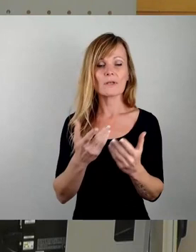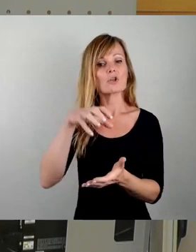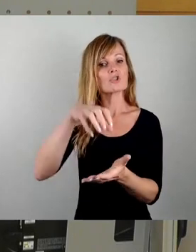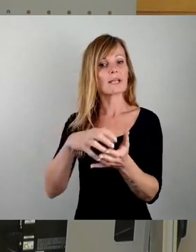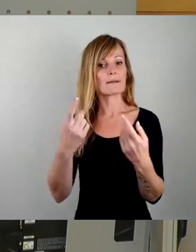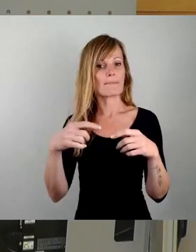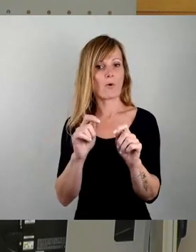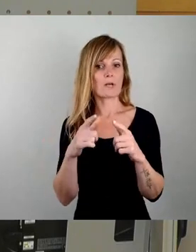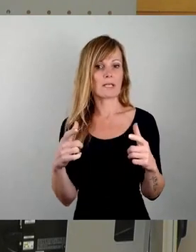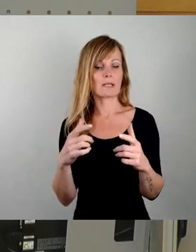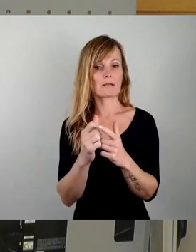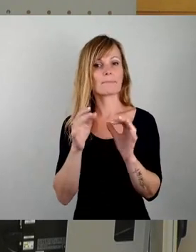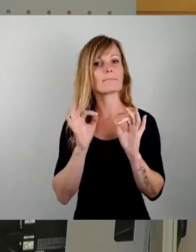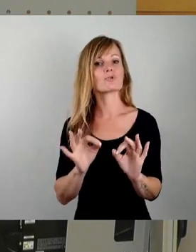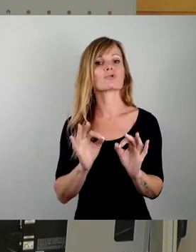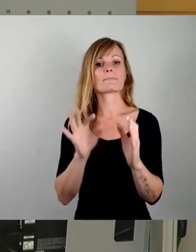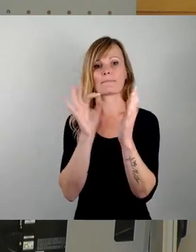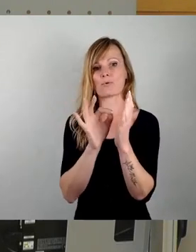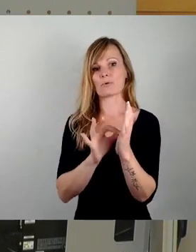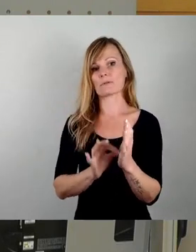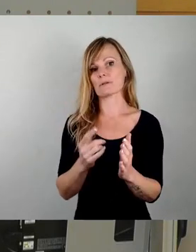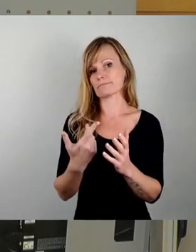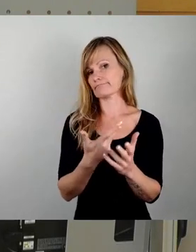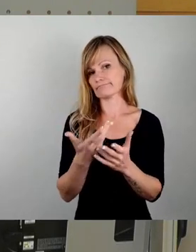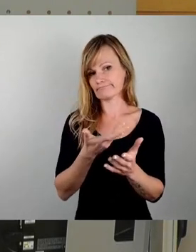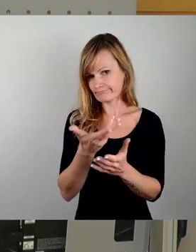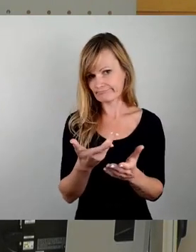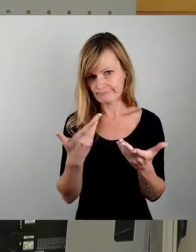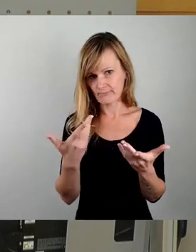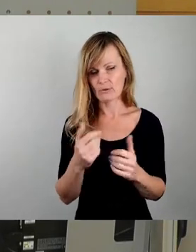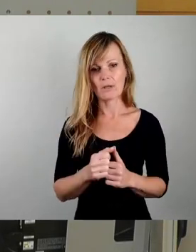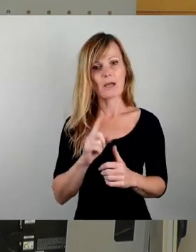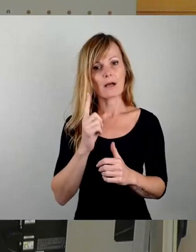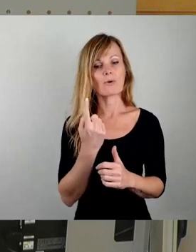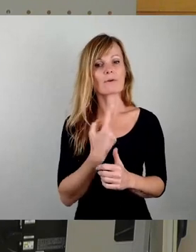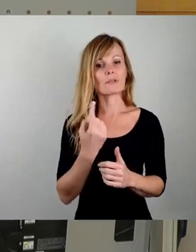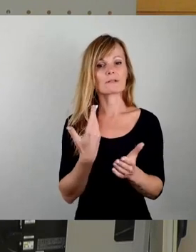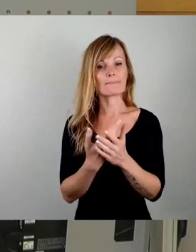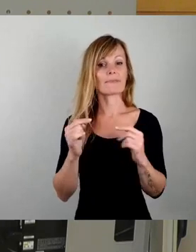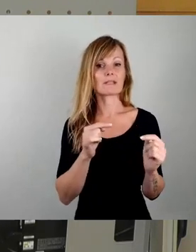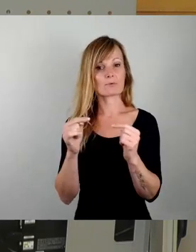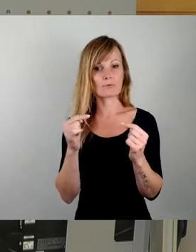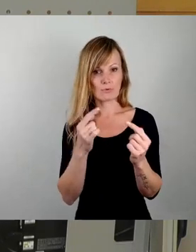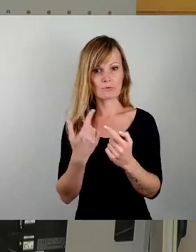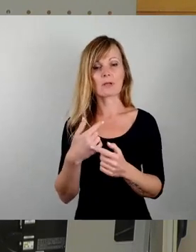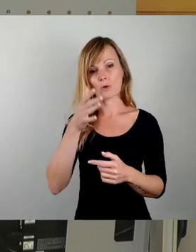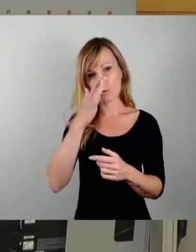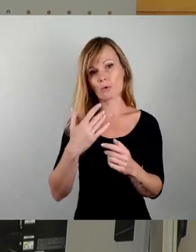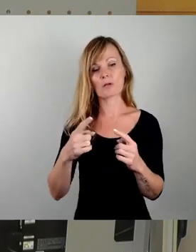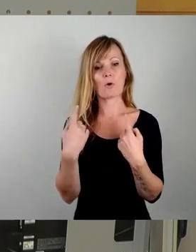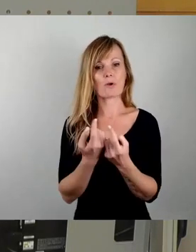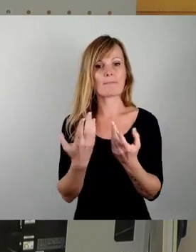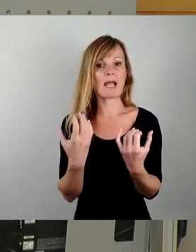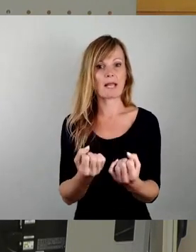an gewissen Punkten etwas herzumachen. Und wir führen ja stellenweise auch die Diskussion, Grünräume erhalten. Da muss man vielleicht